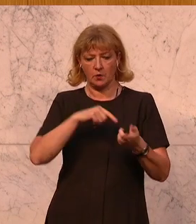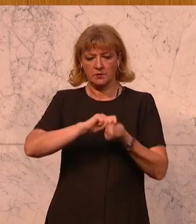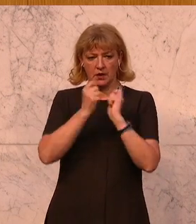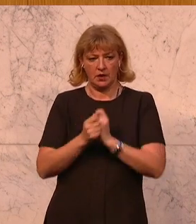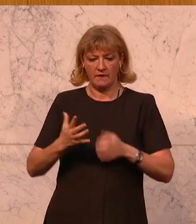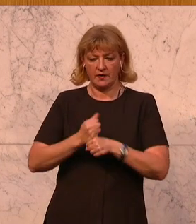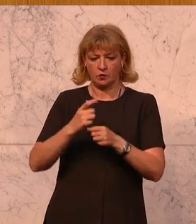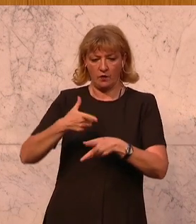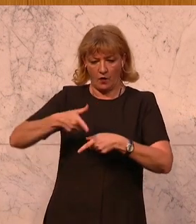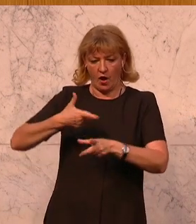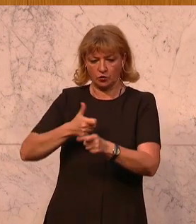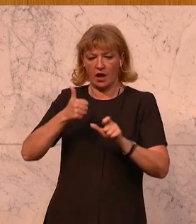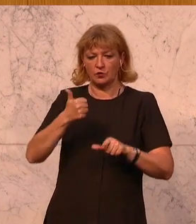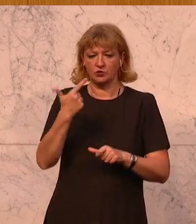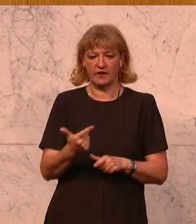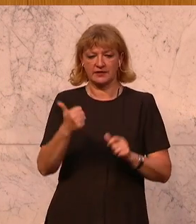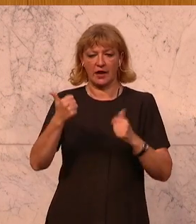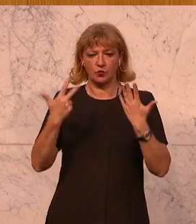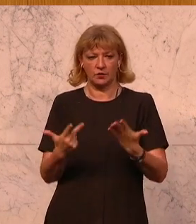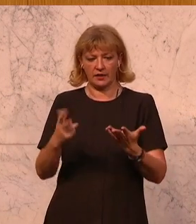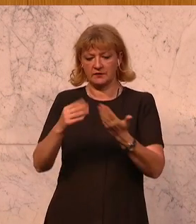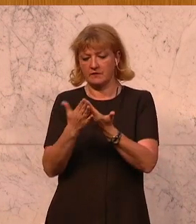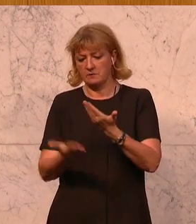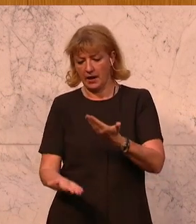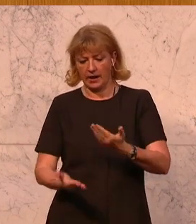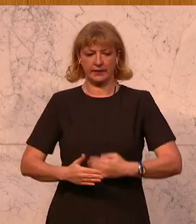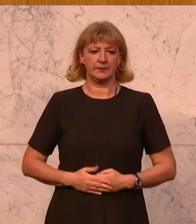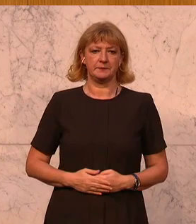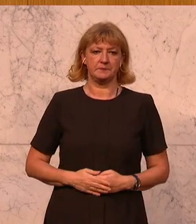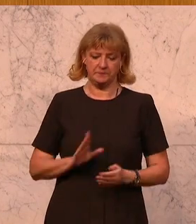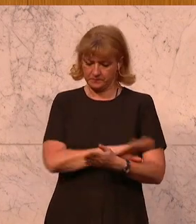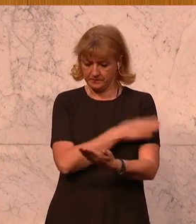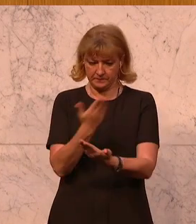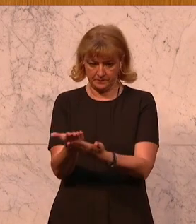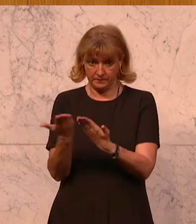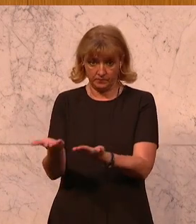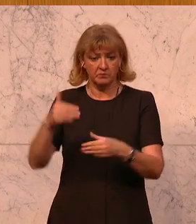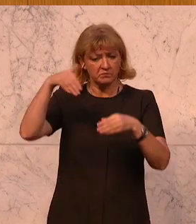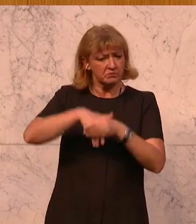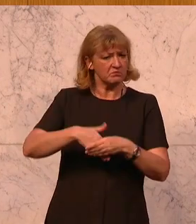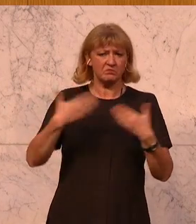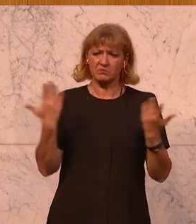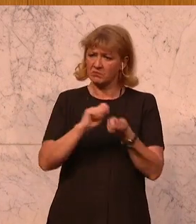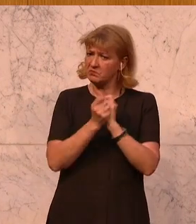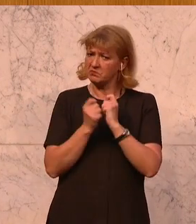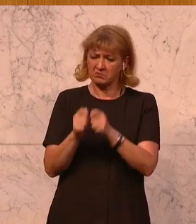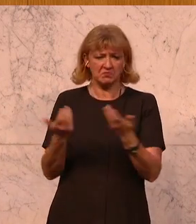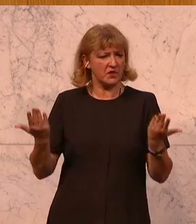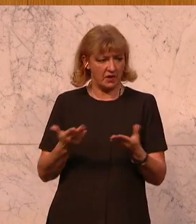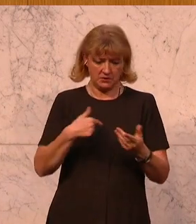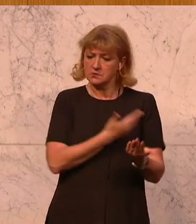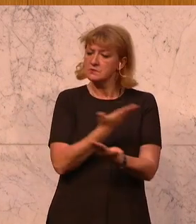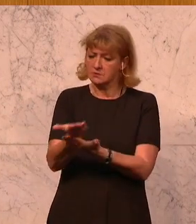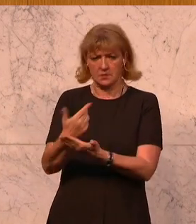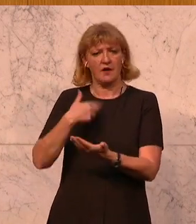Fassung des Ausschusses 2181 der Beilage einbringen. Worum geht es in diesem Abänderungsantrag, er liegt vor, ich